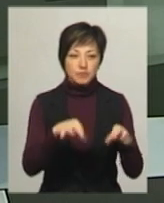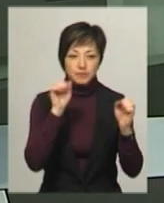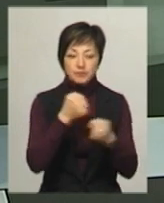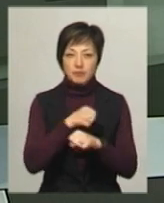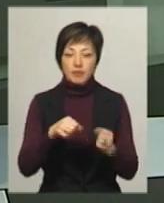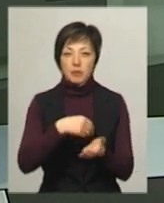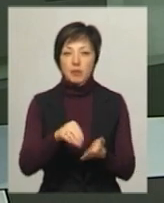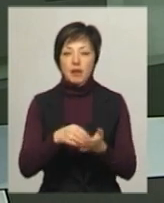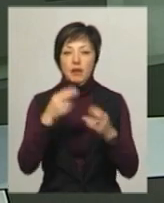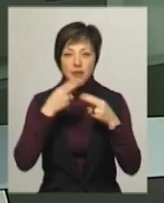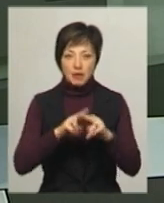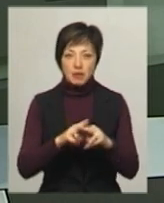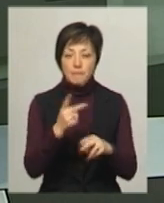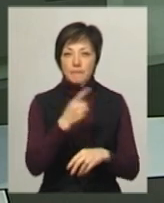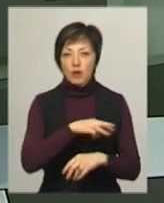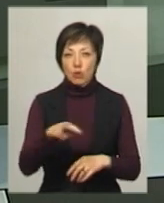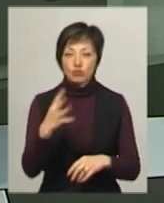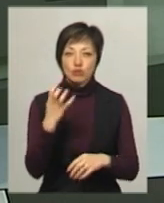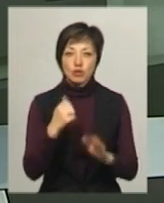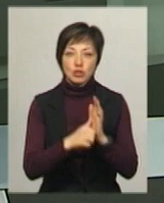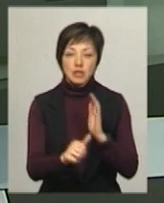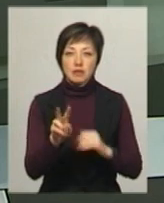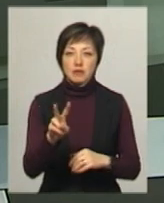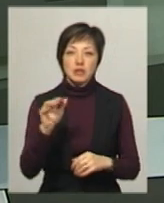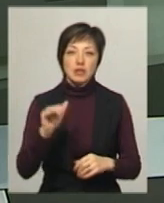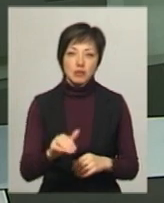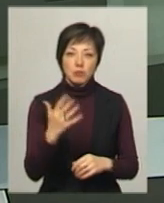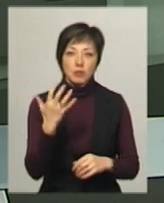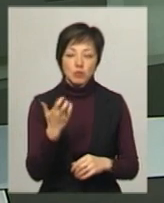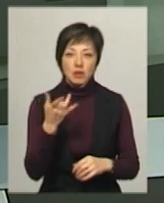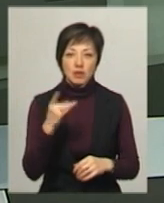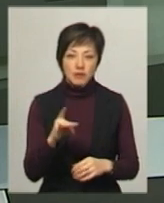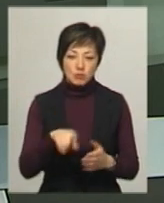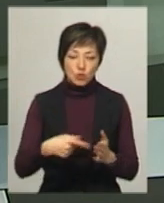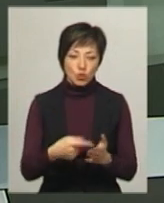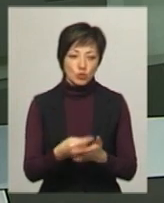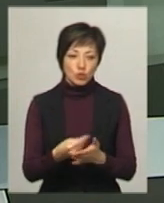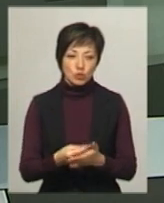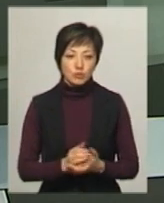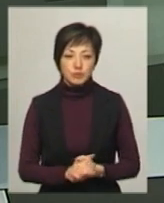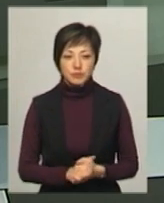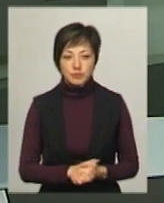На придбання техніки взяли 1 мільйон 462 тисячі 500 гривень з міського бюджету.